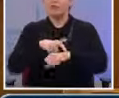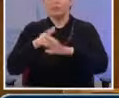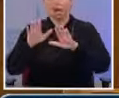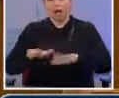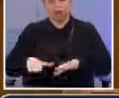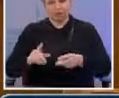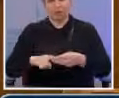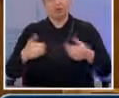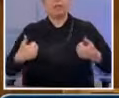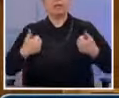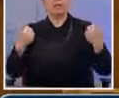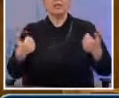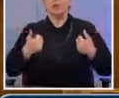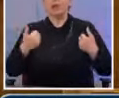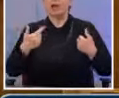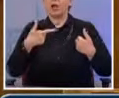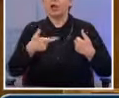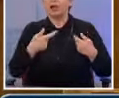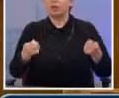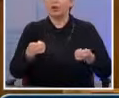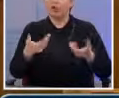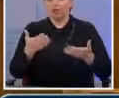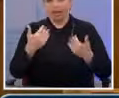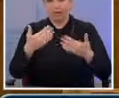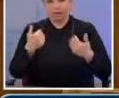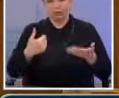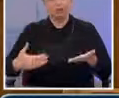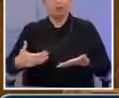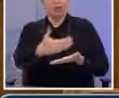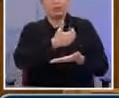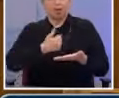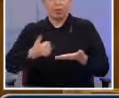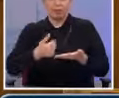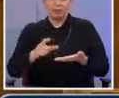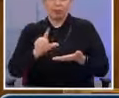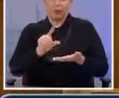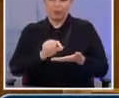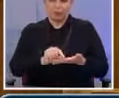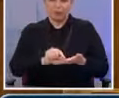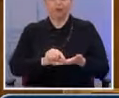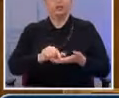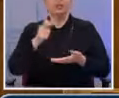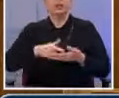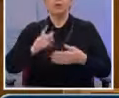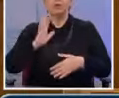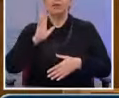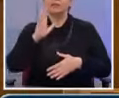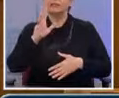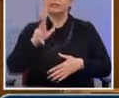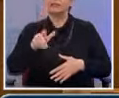βρίσκει διέξοδο δημιουργικής απασχόλησης, με τα εισοδήματα πενιχρά και με το καθημερινό